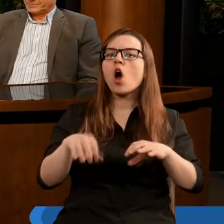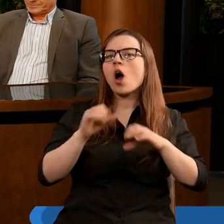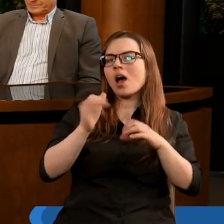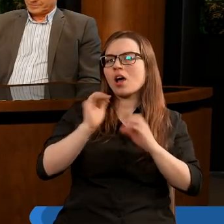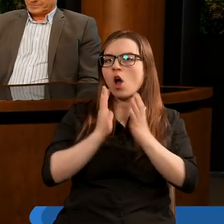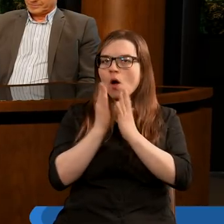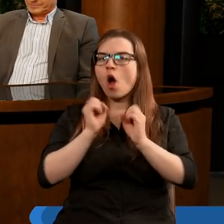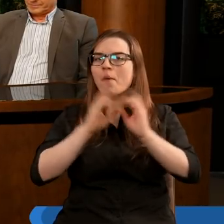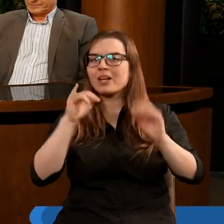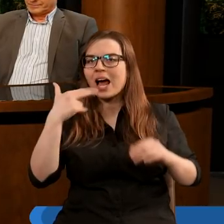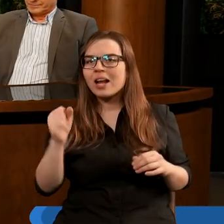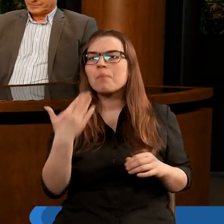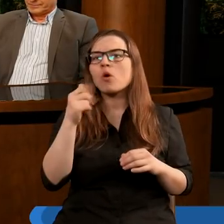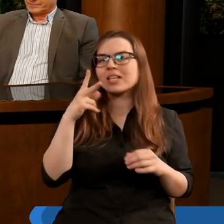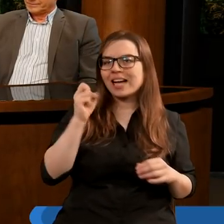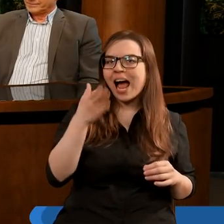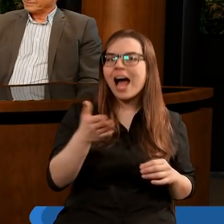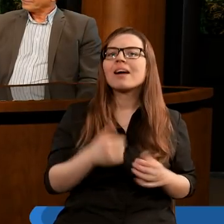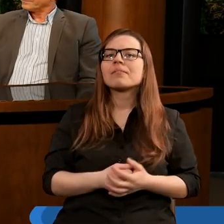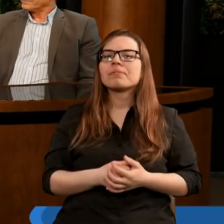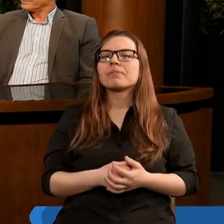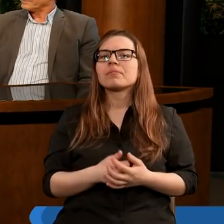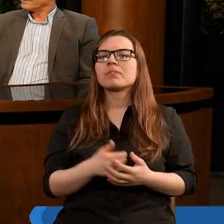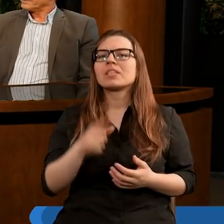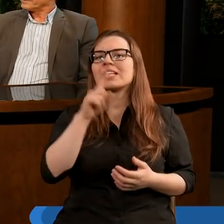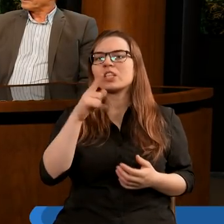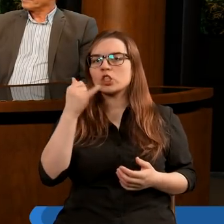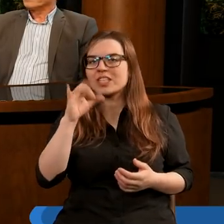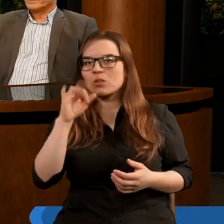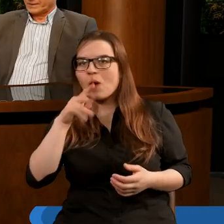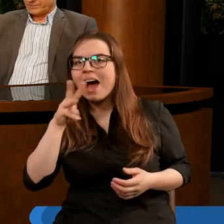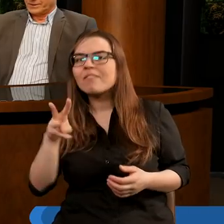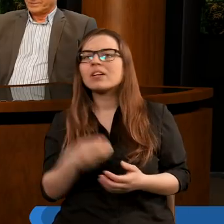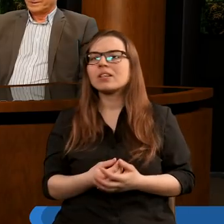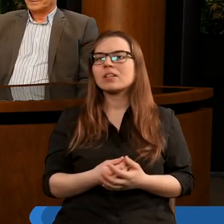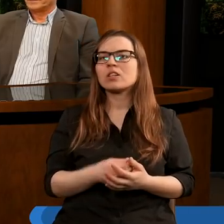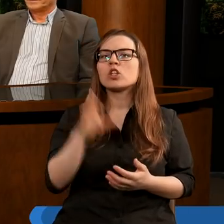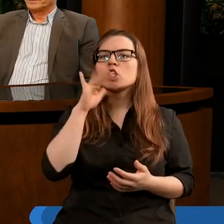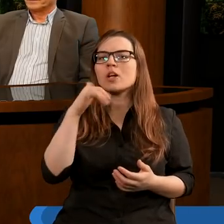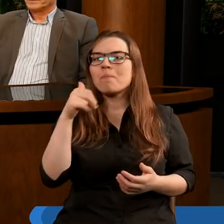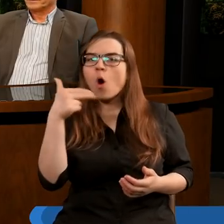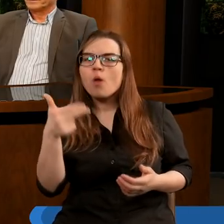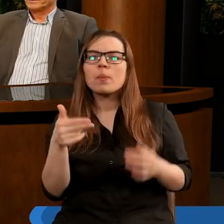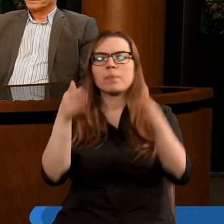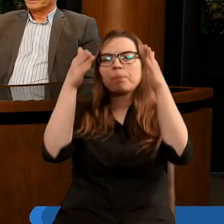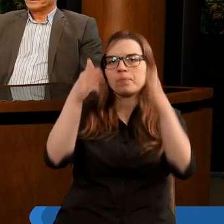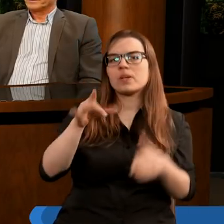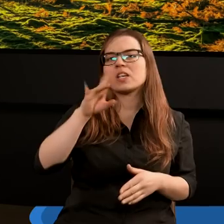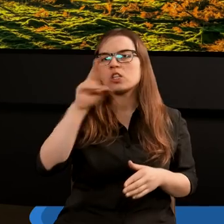Księgi Apokalipsy. Dzisiaj są Monika, Zdzisław, Szymon,